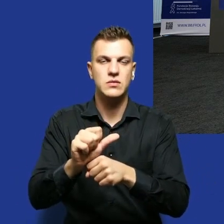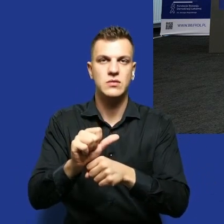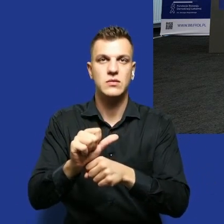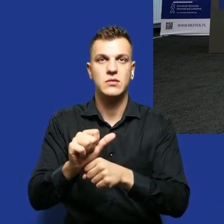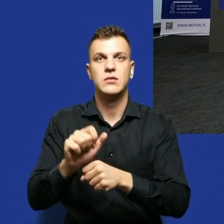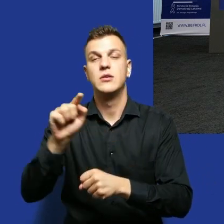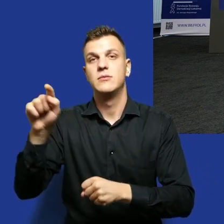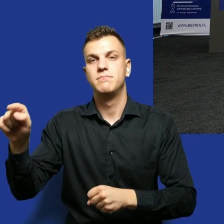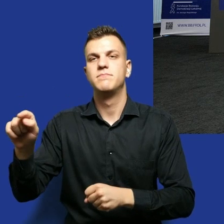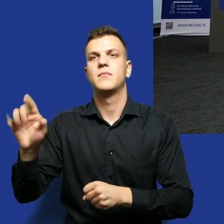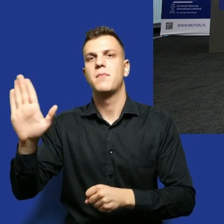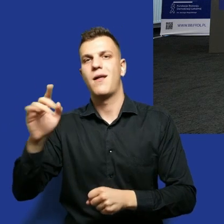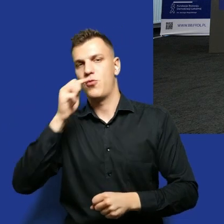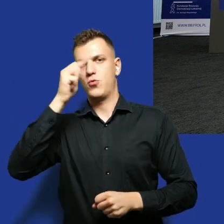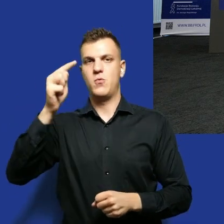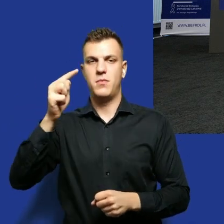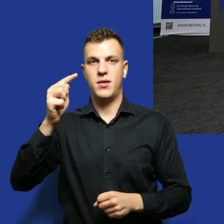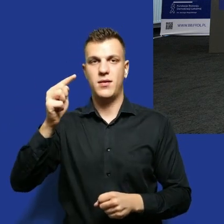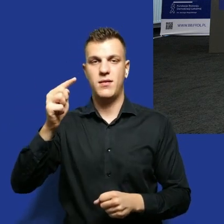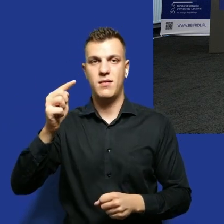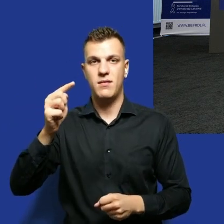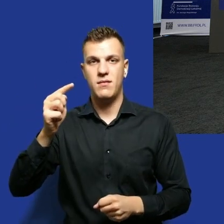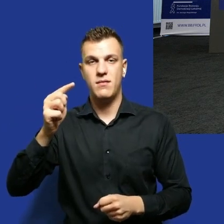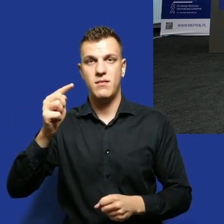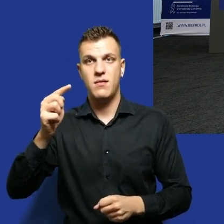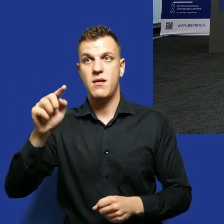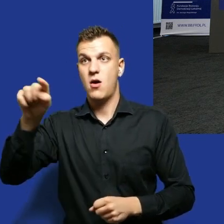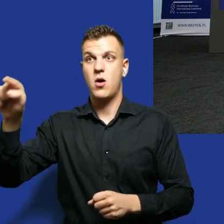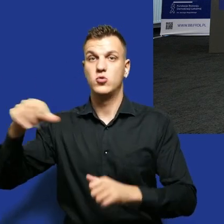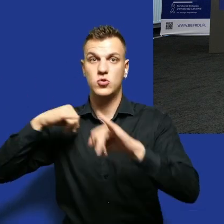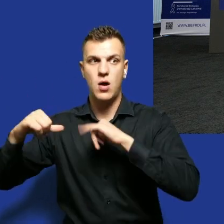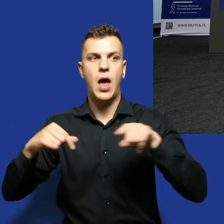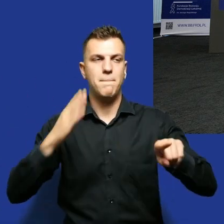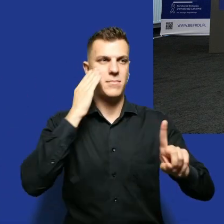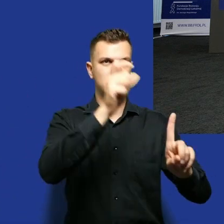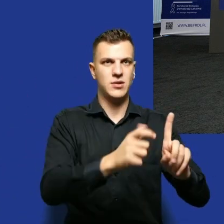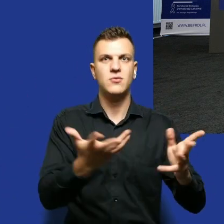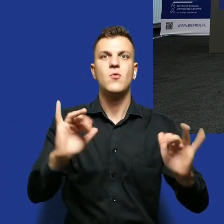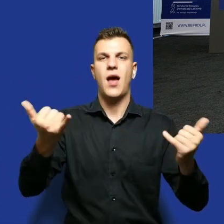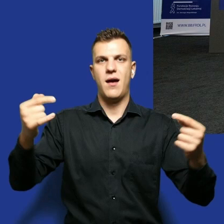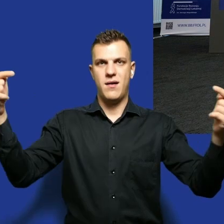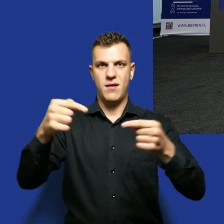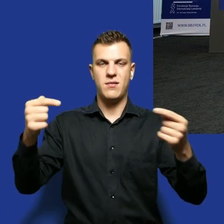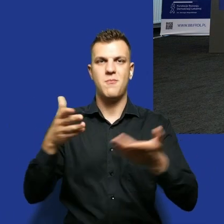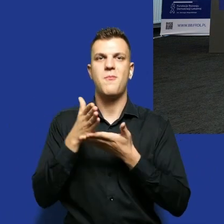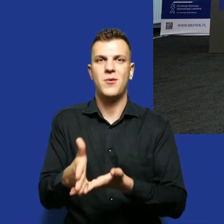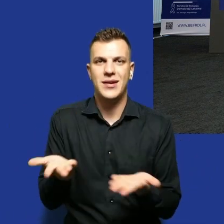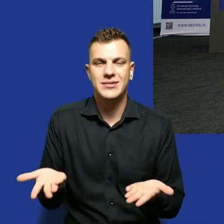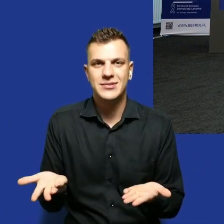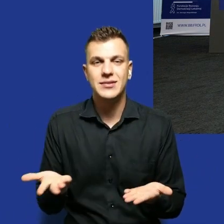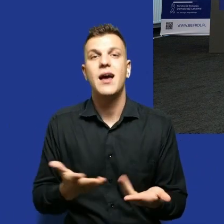pojedynczych osób per mieszkaniec i jak sobie z tym poradzić. To jeszcze jedno pytanie,